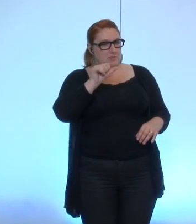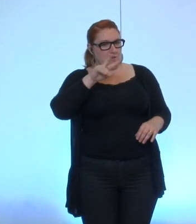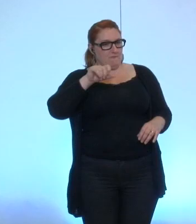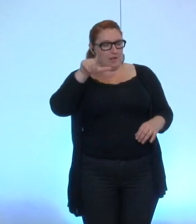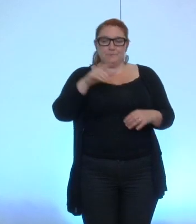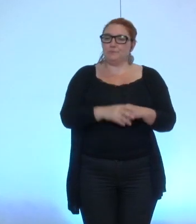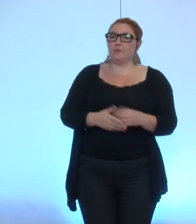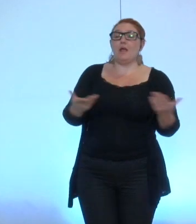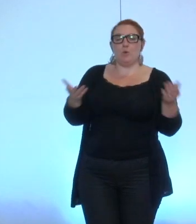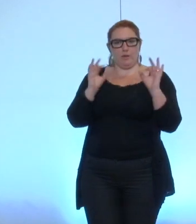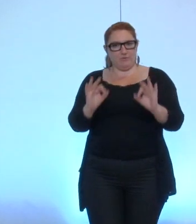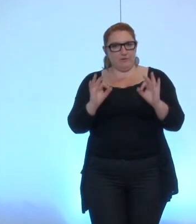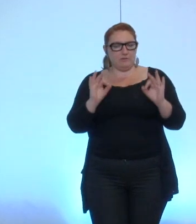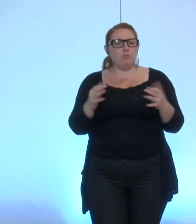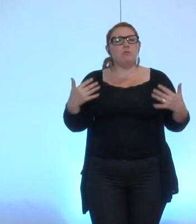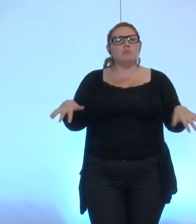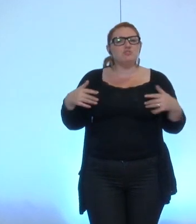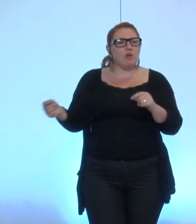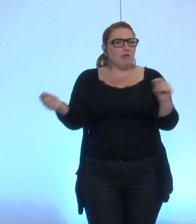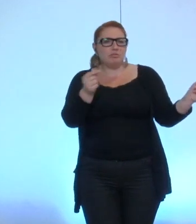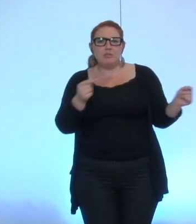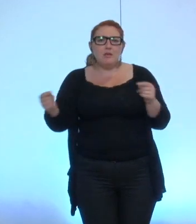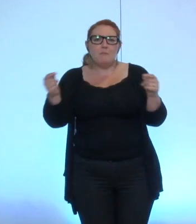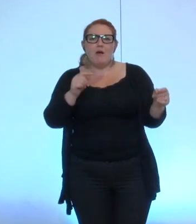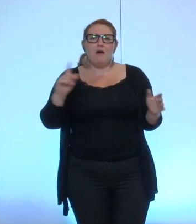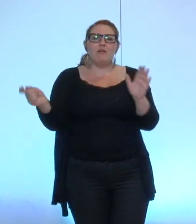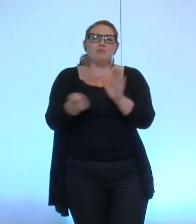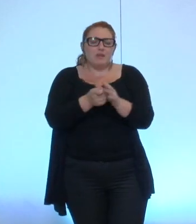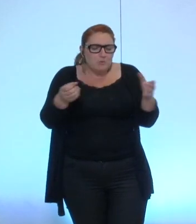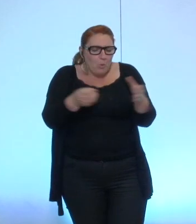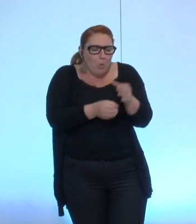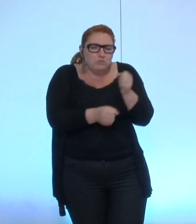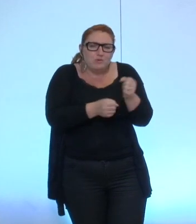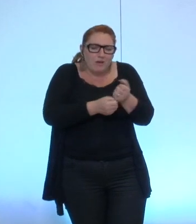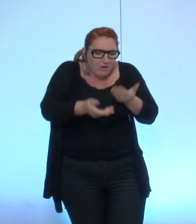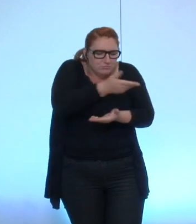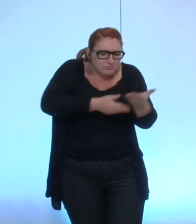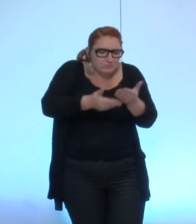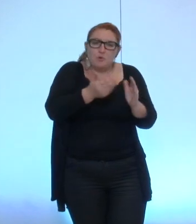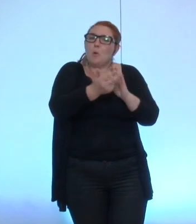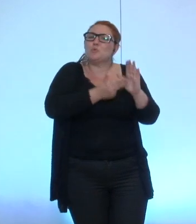alors effectivement nous avions eu ce débat lors du groupe de travail de nos trois séances de travail